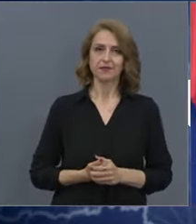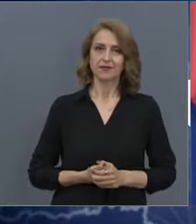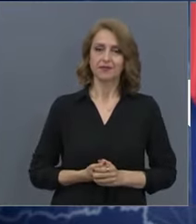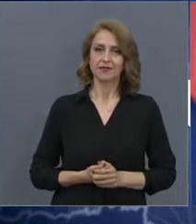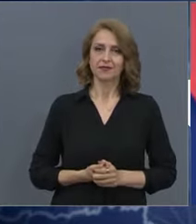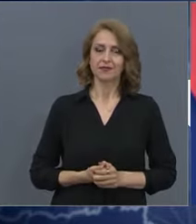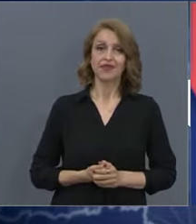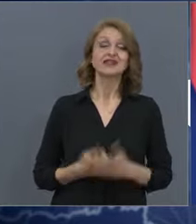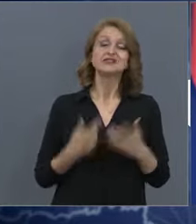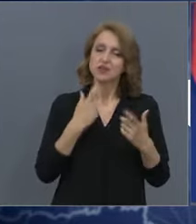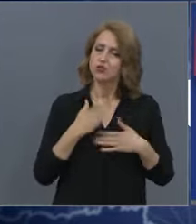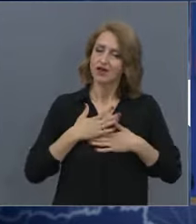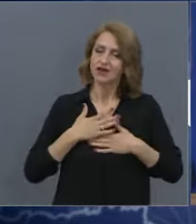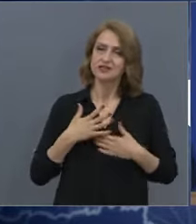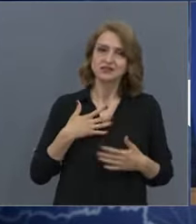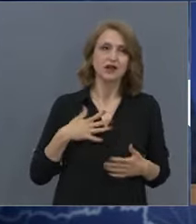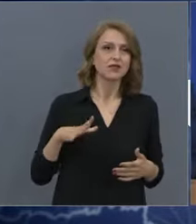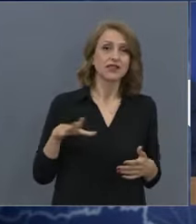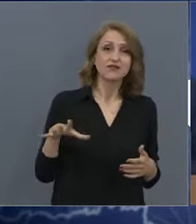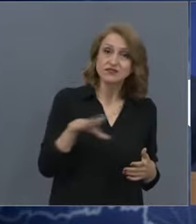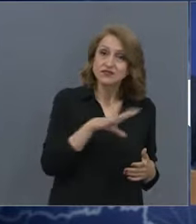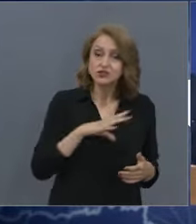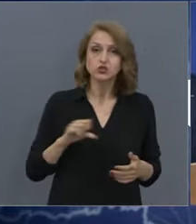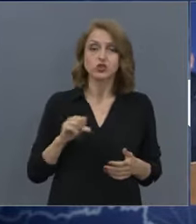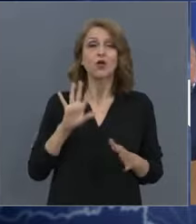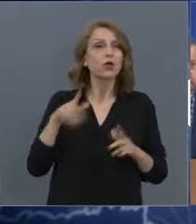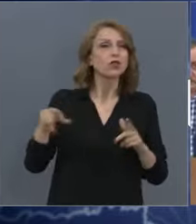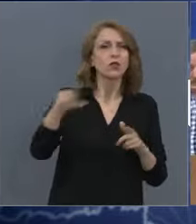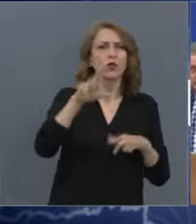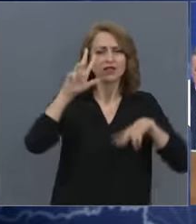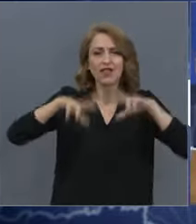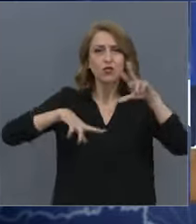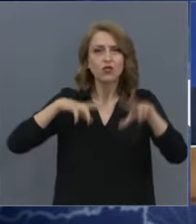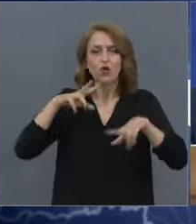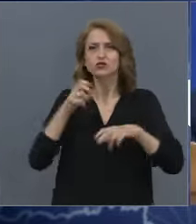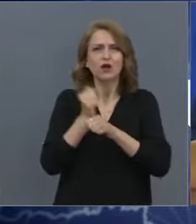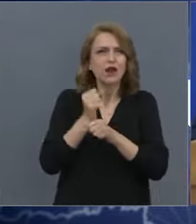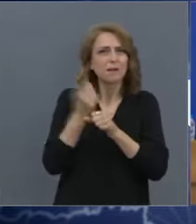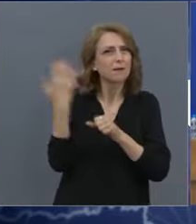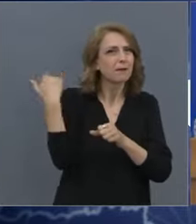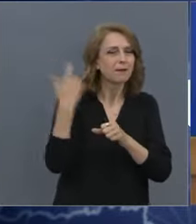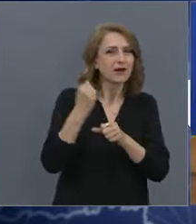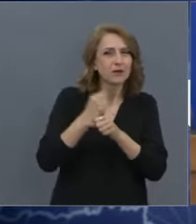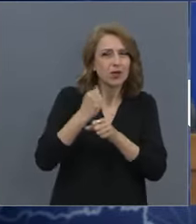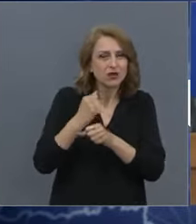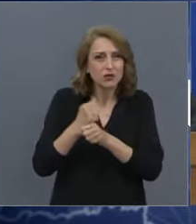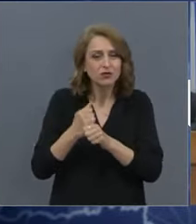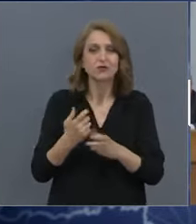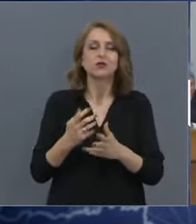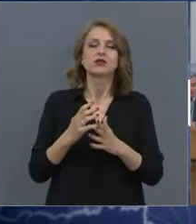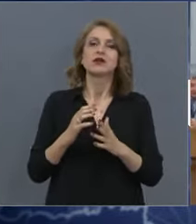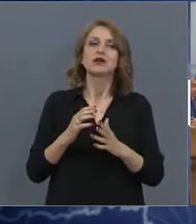на всички, които дълношно работихте, щабът не се